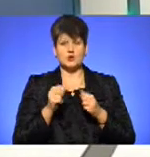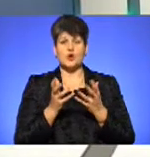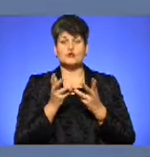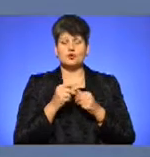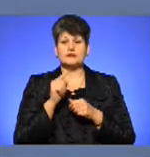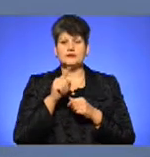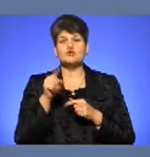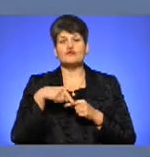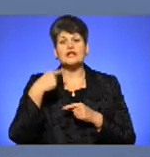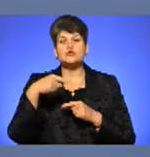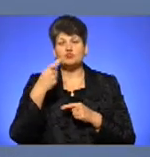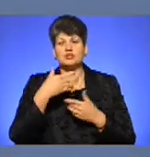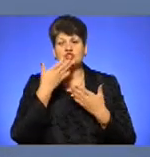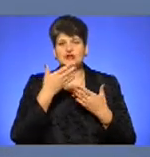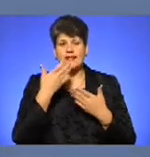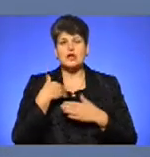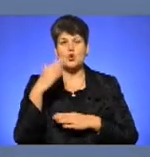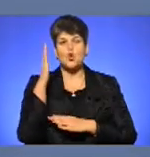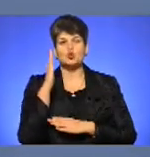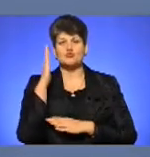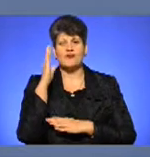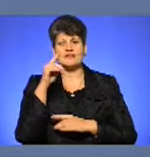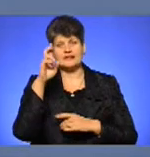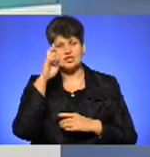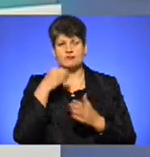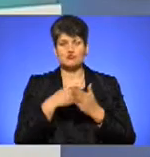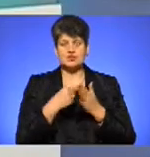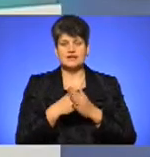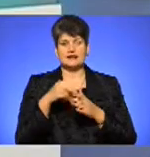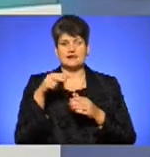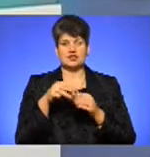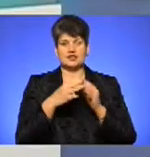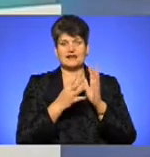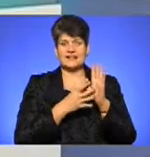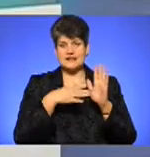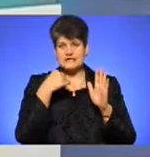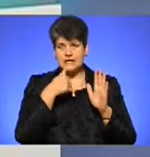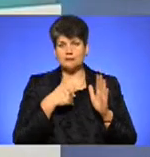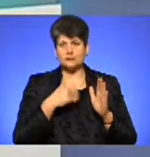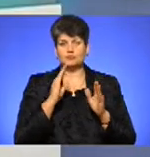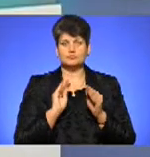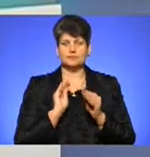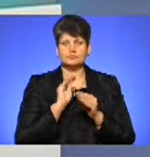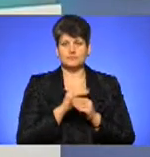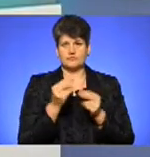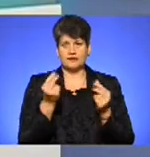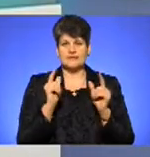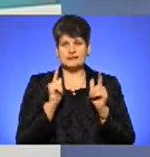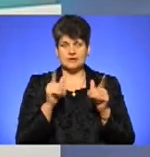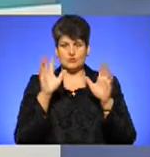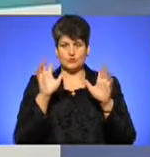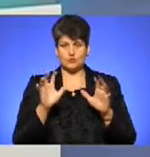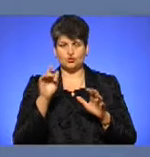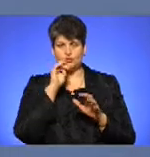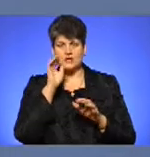читаннях і голосуваннях за Держбюджет на 2019 рік ми будемо все-таки дофінансовані згідно закону України про